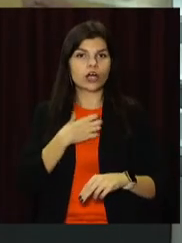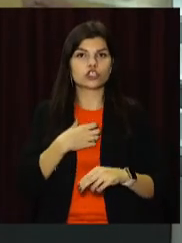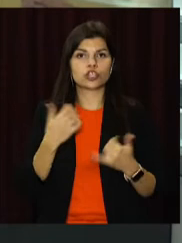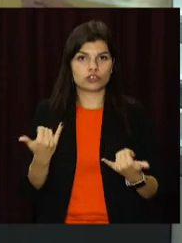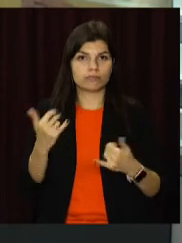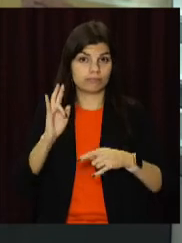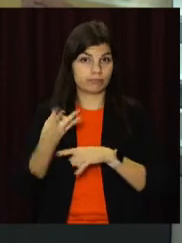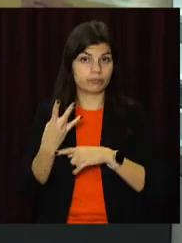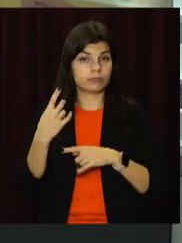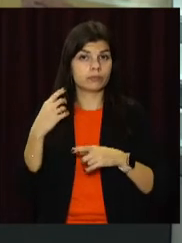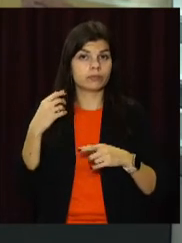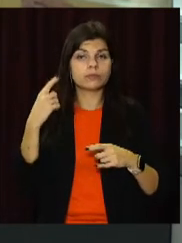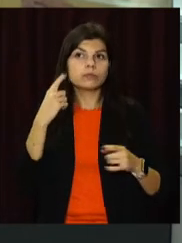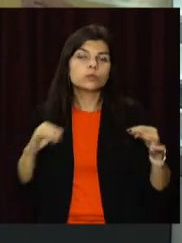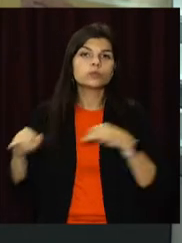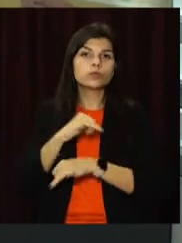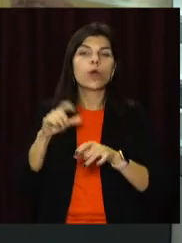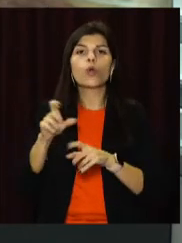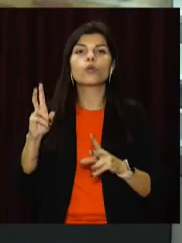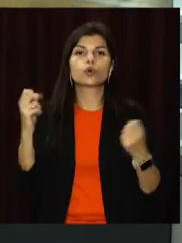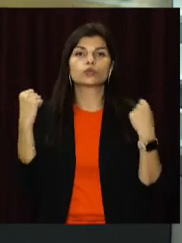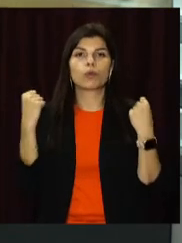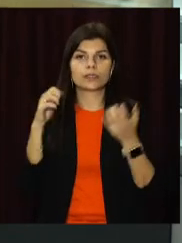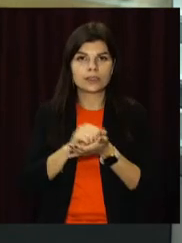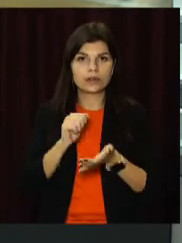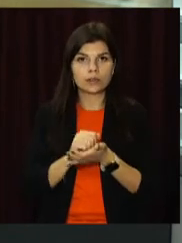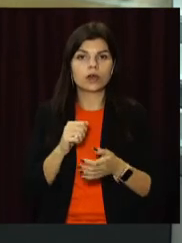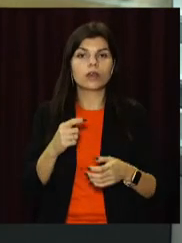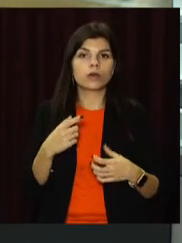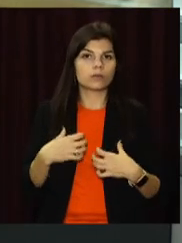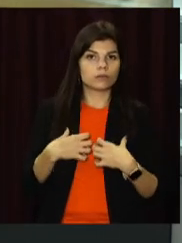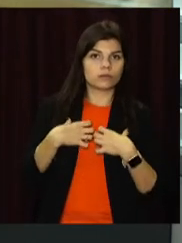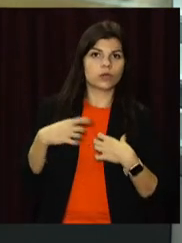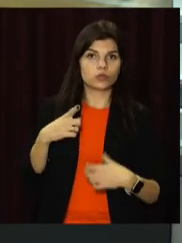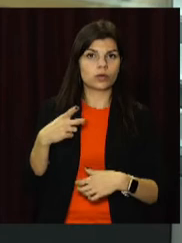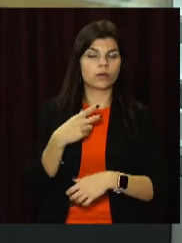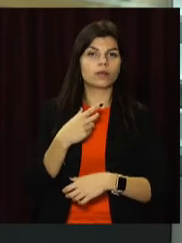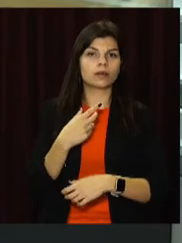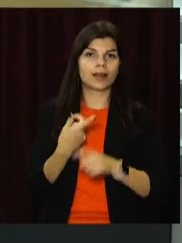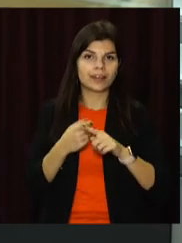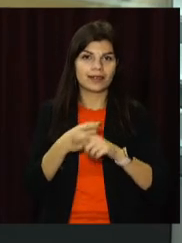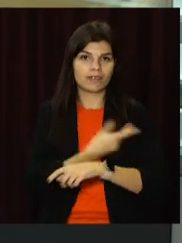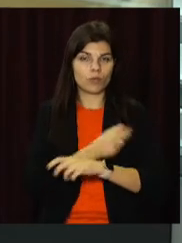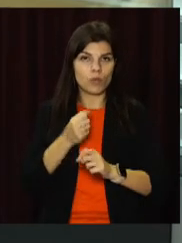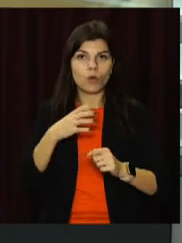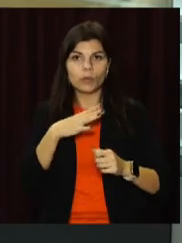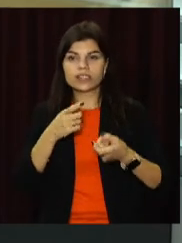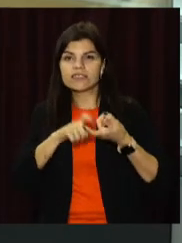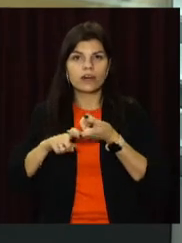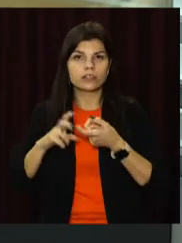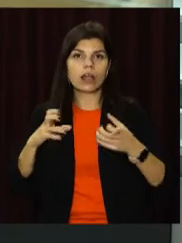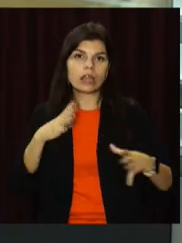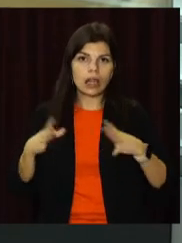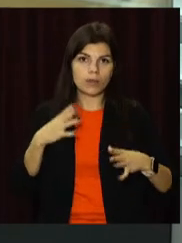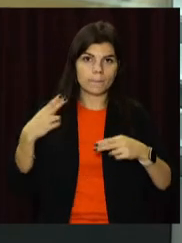світі. Більшість людей, які займаються спортом на постійній основі, страшаться, що процедура може позначитися на тренуваннях. Наш В